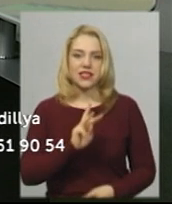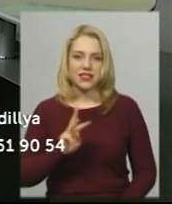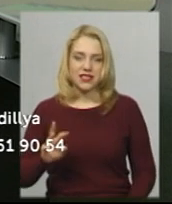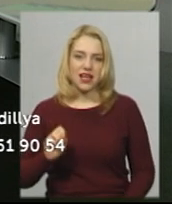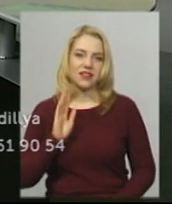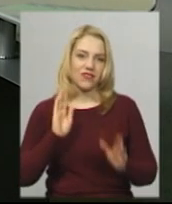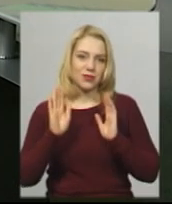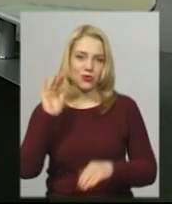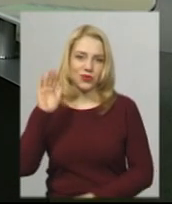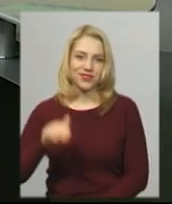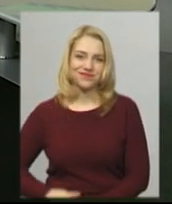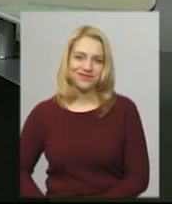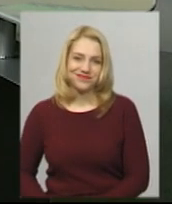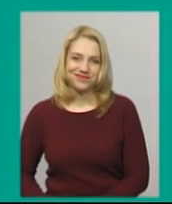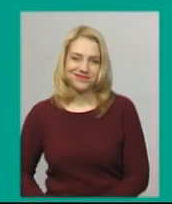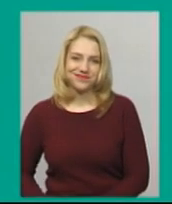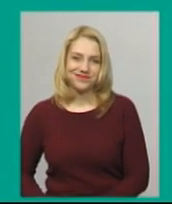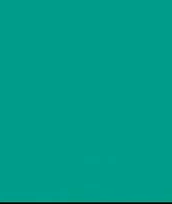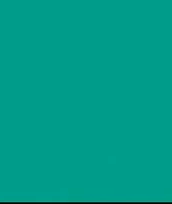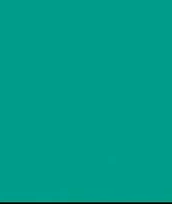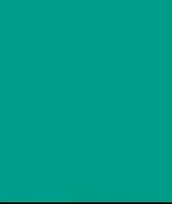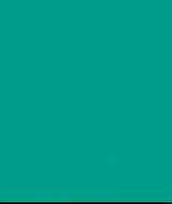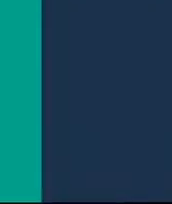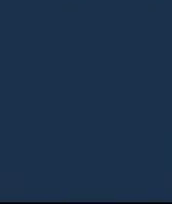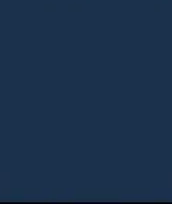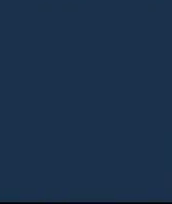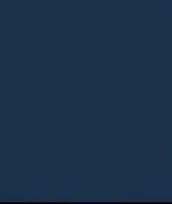Фейсбук. Побачимось! Дякую!